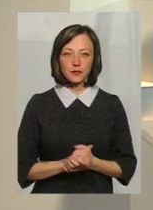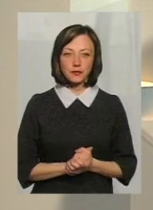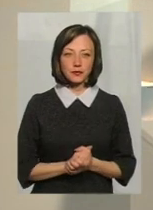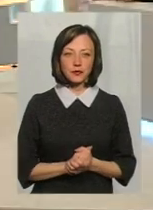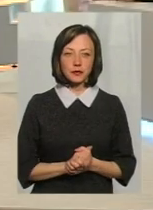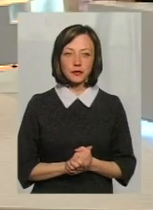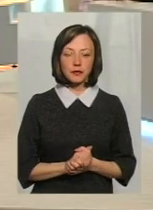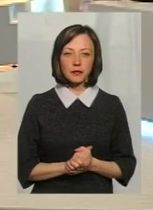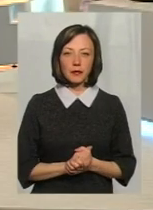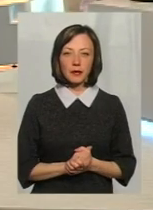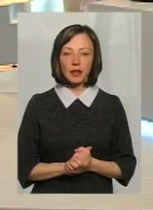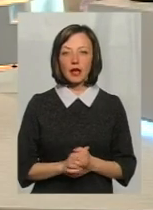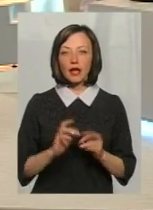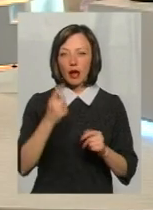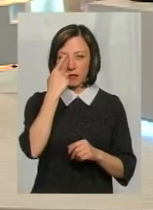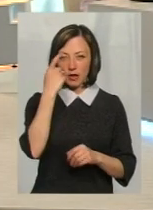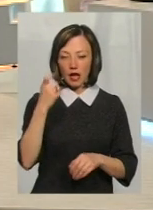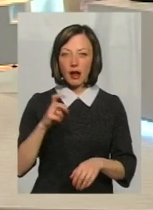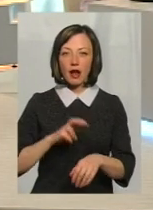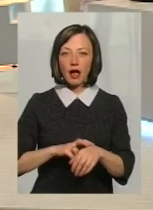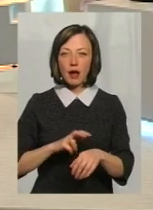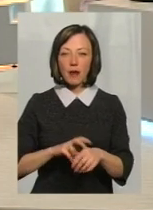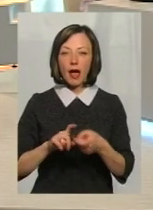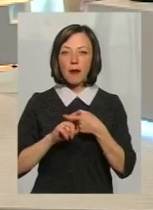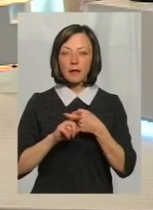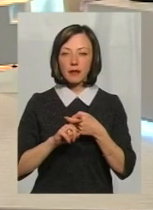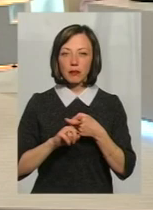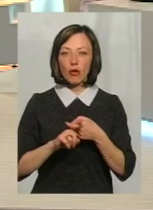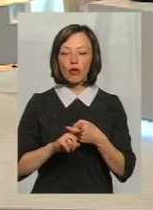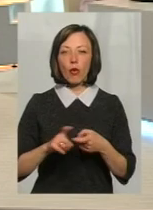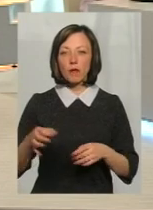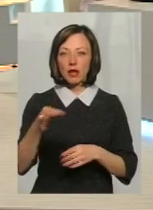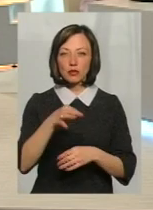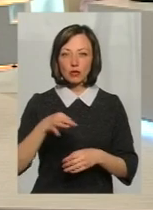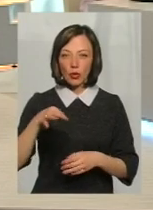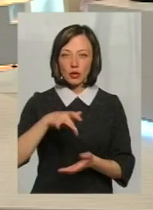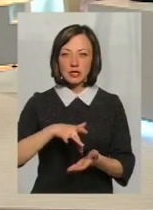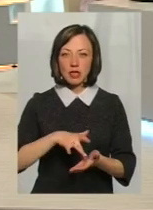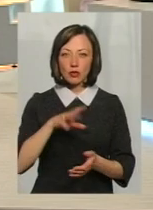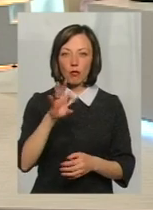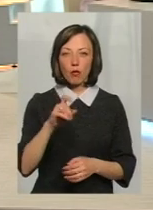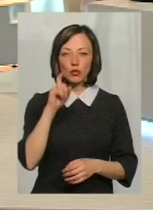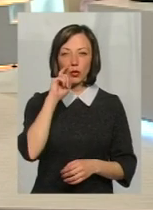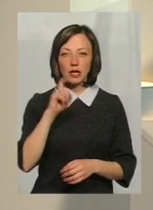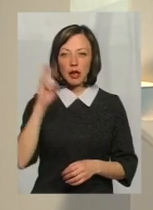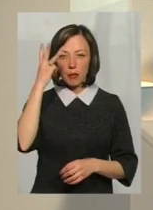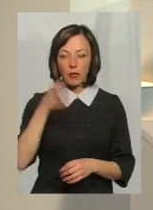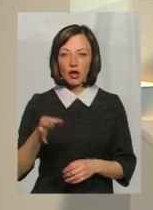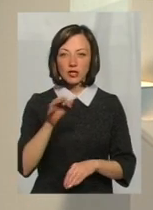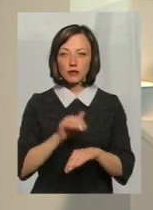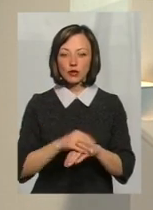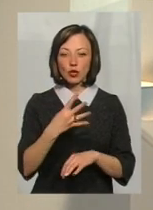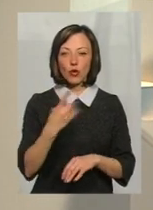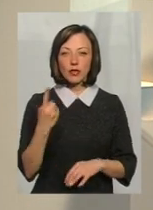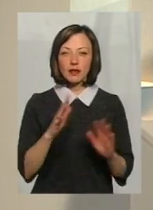Як повідомила лікар-епідеміолог обласного лабораторного центру МОЗ Україна Лариса Калінер, на Хмельниччині зафіксували